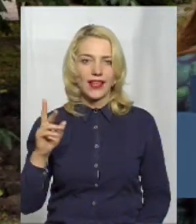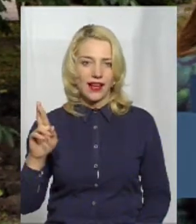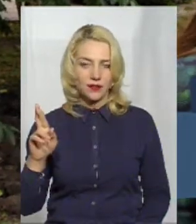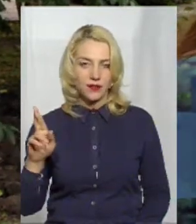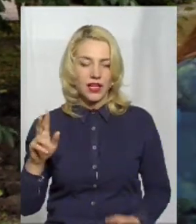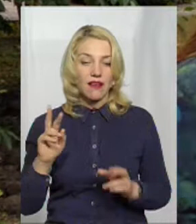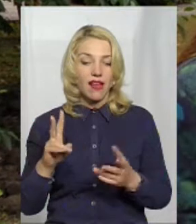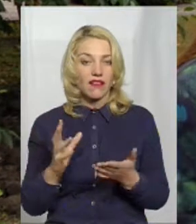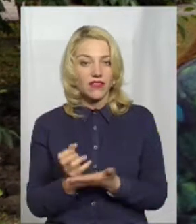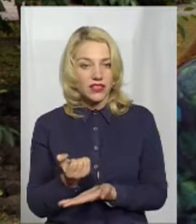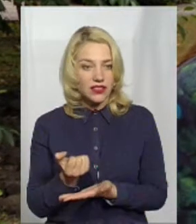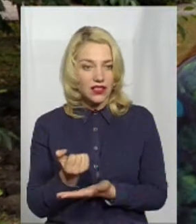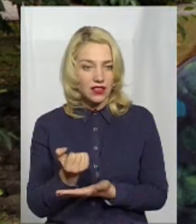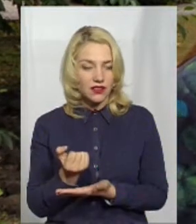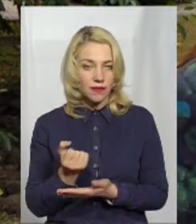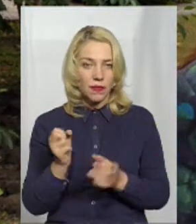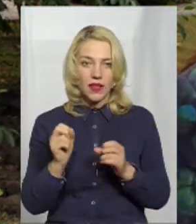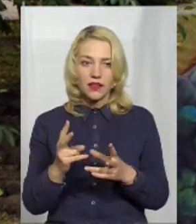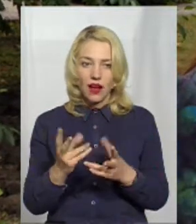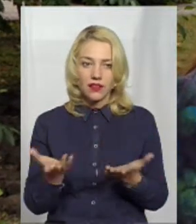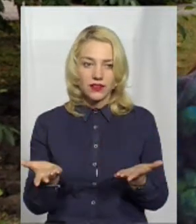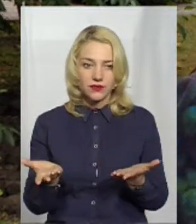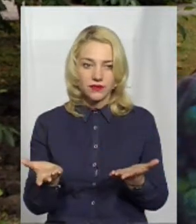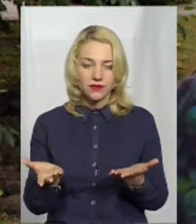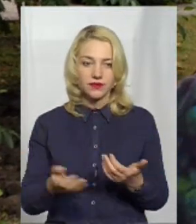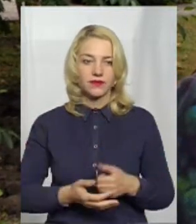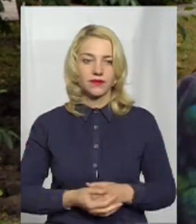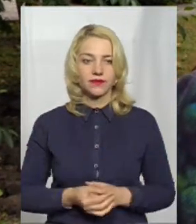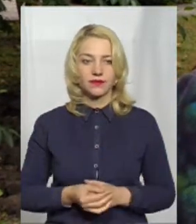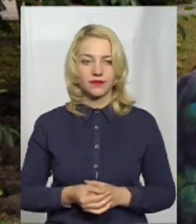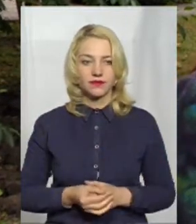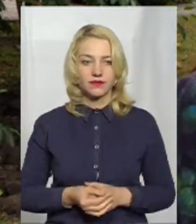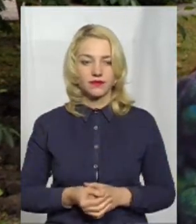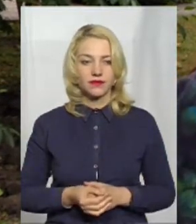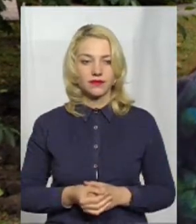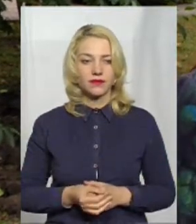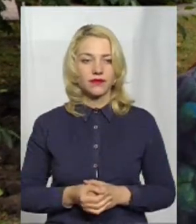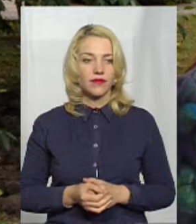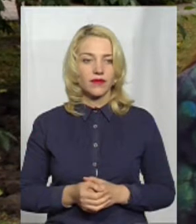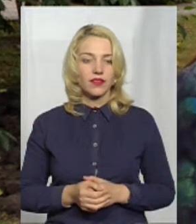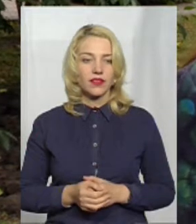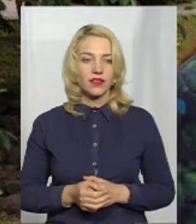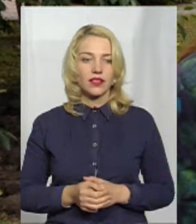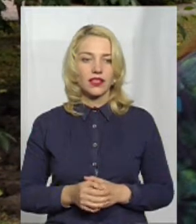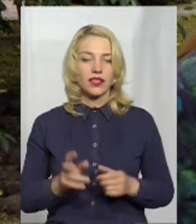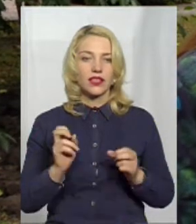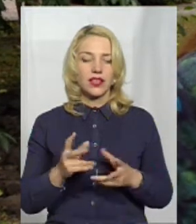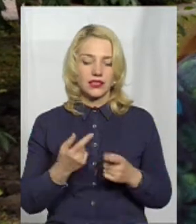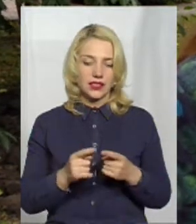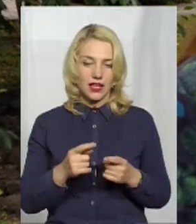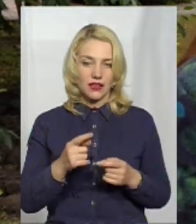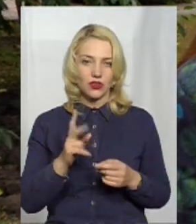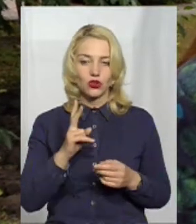як в принципі, щодо донорів, як вони це бачать.